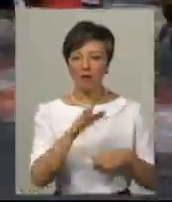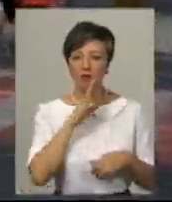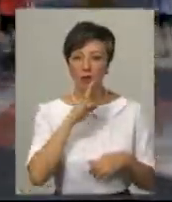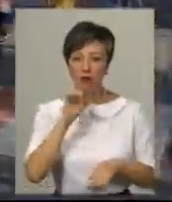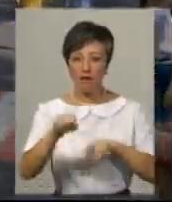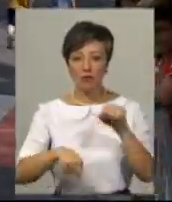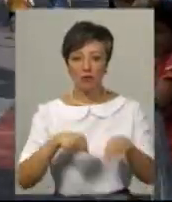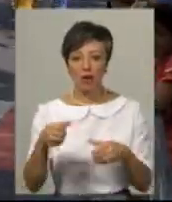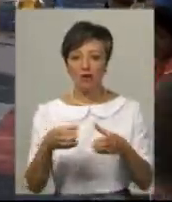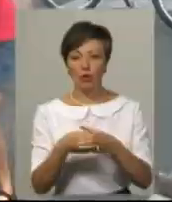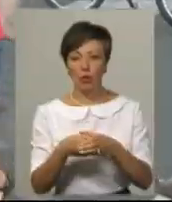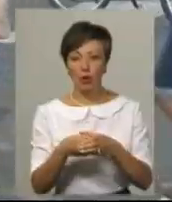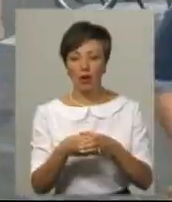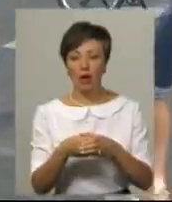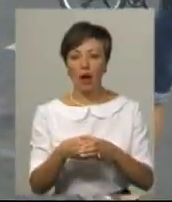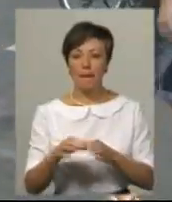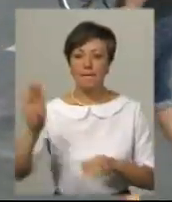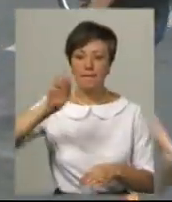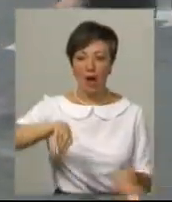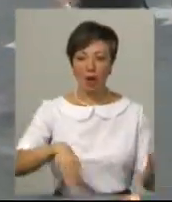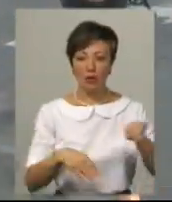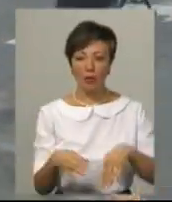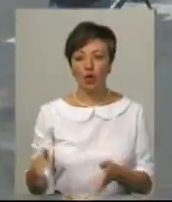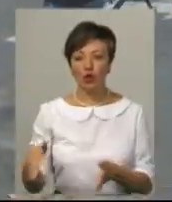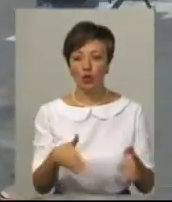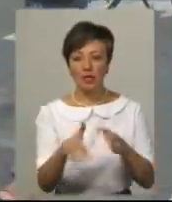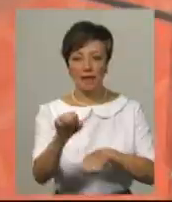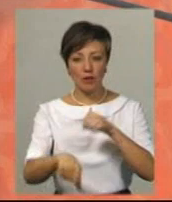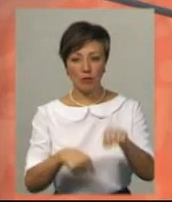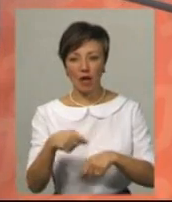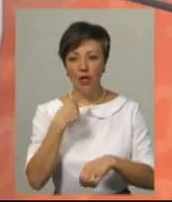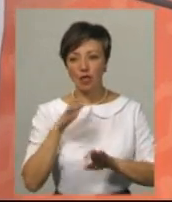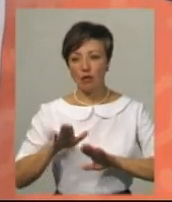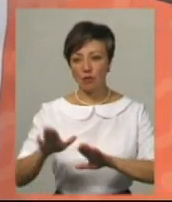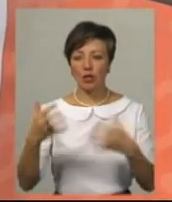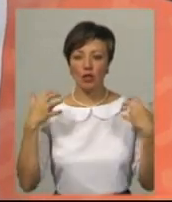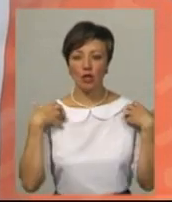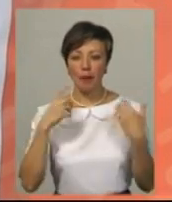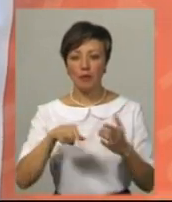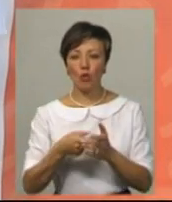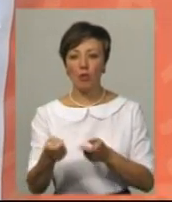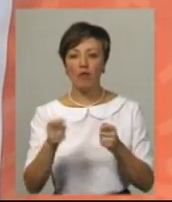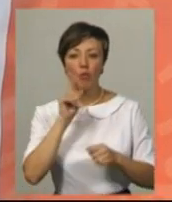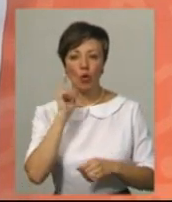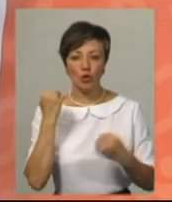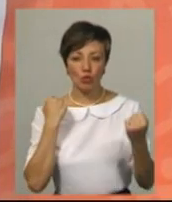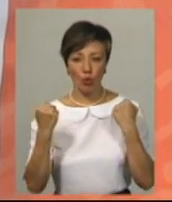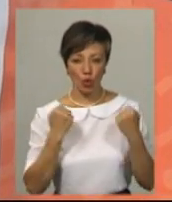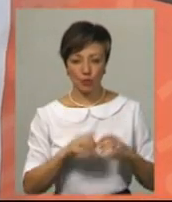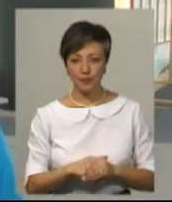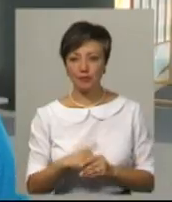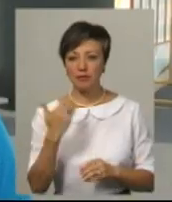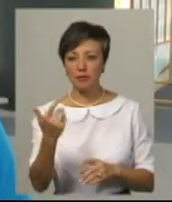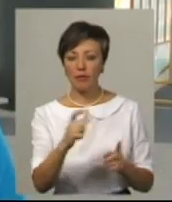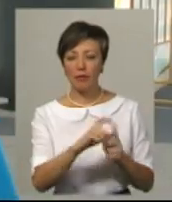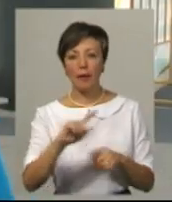велосипедисти у категоріях маунтенбайк та велосипеди шосе, каже заступник начальника міського управління молоді та спорту Наталя Томусяк. За її